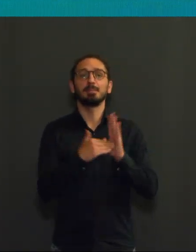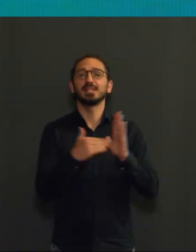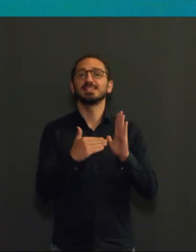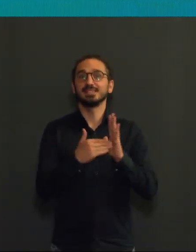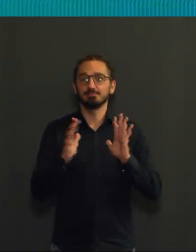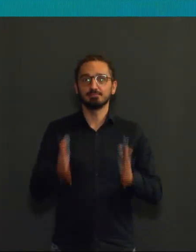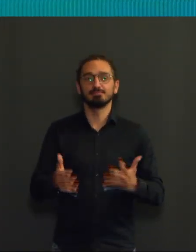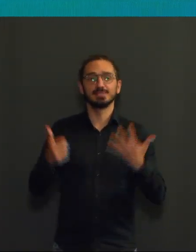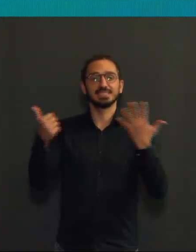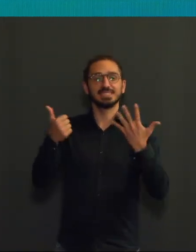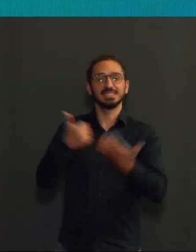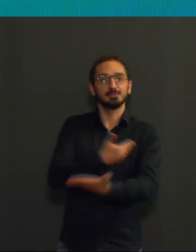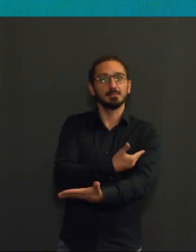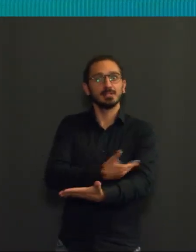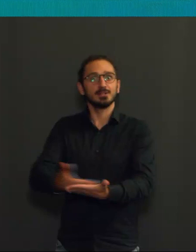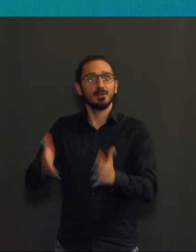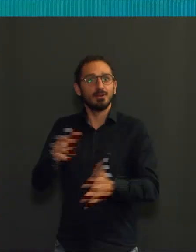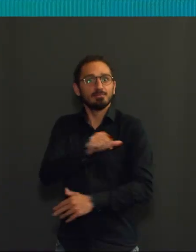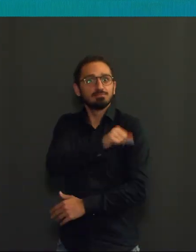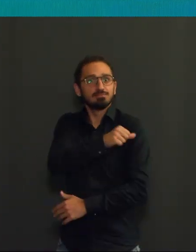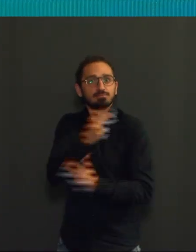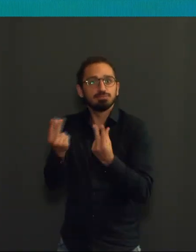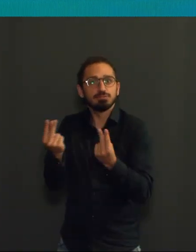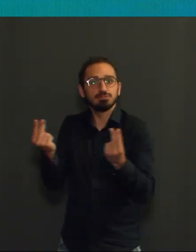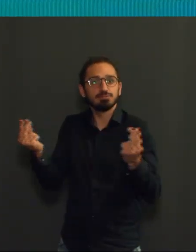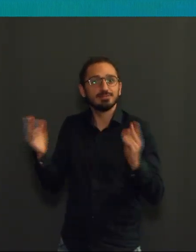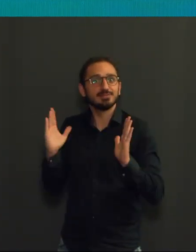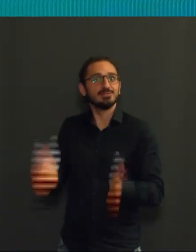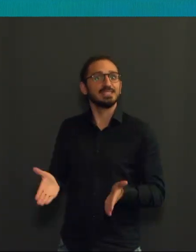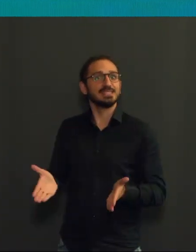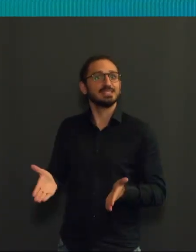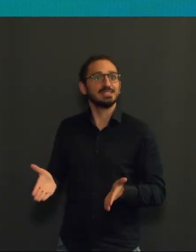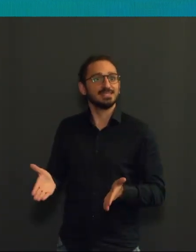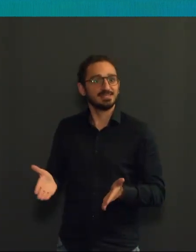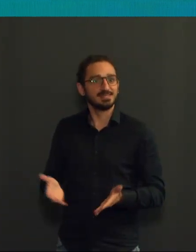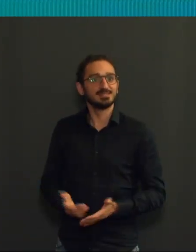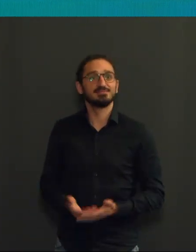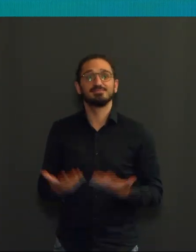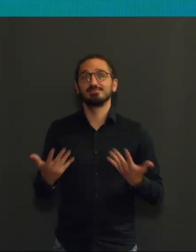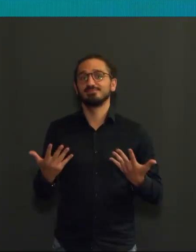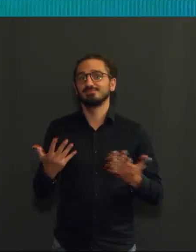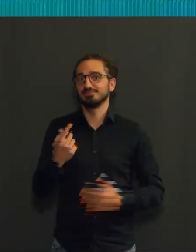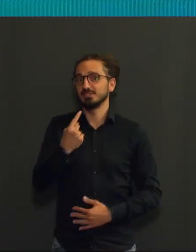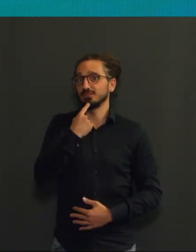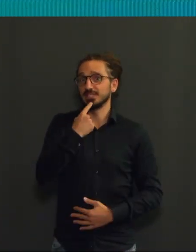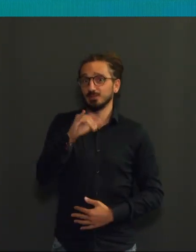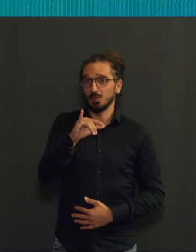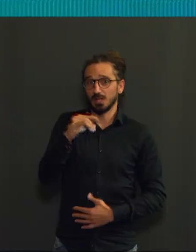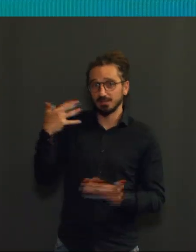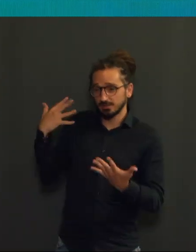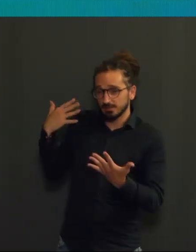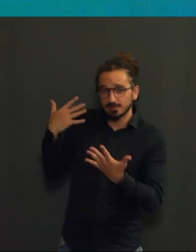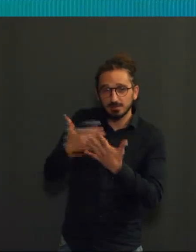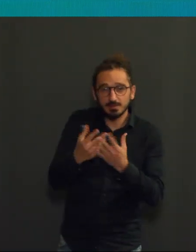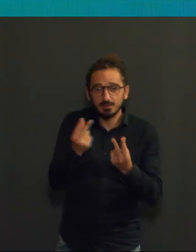administré. La campagne de vaccination bat donc son plein et les citoyens sont toujours plus nombreux